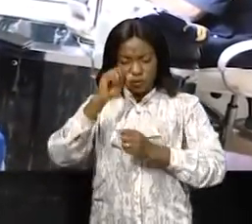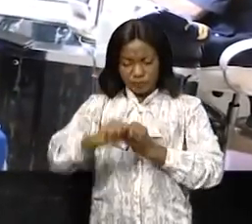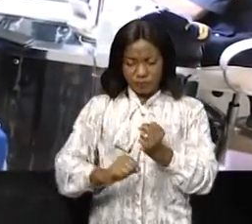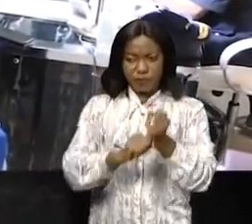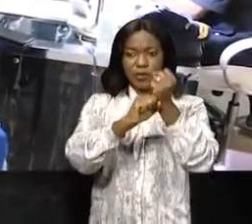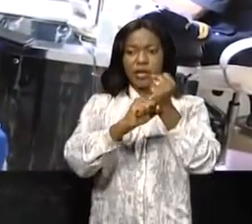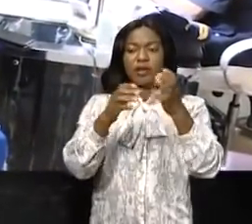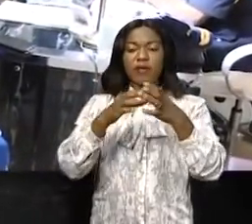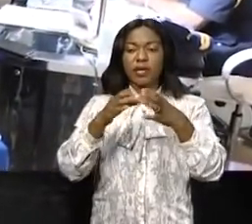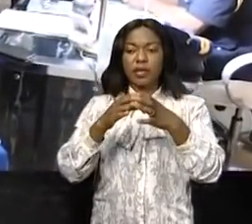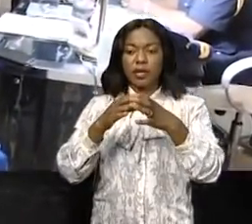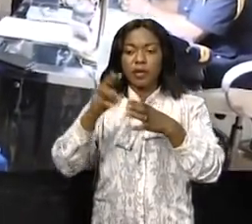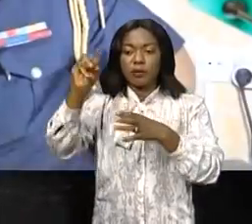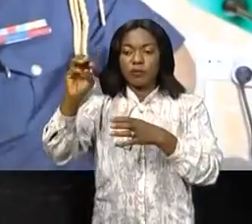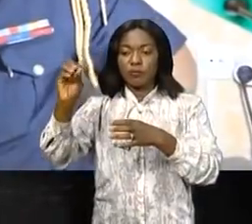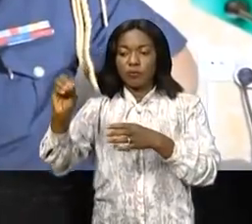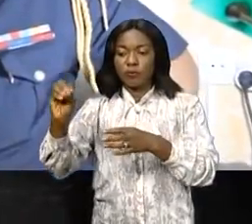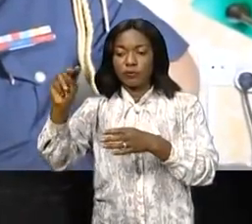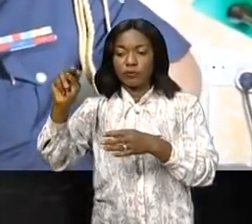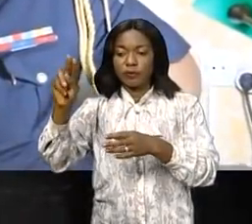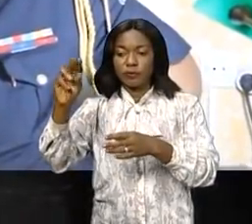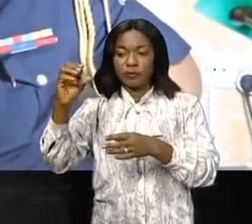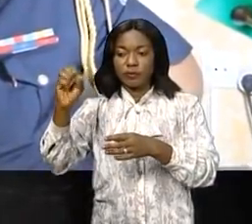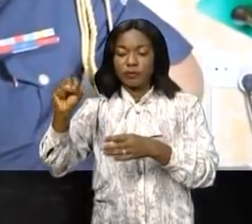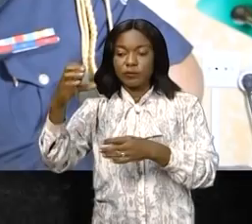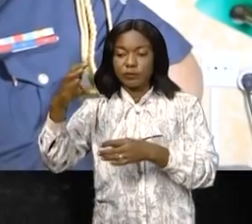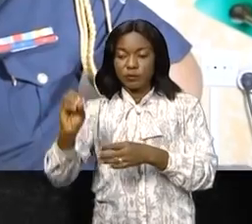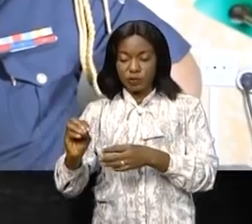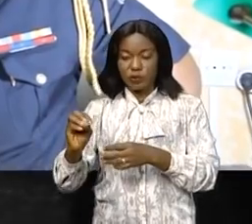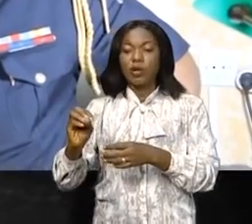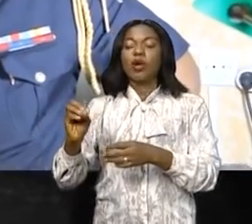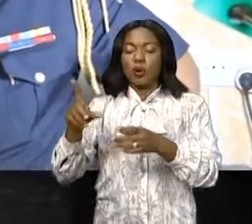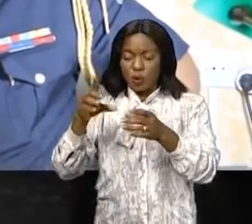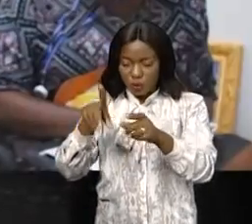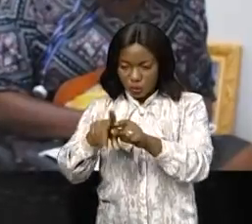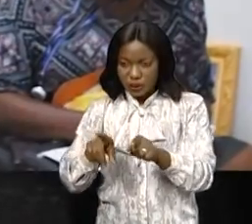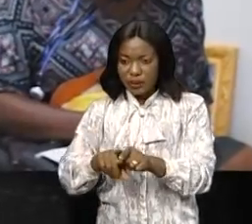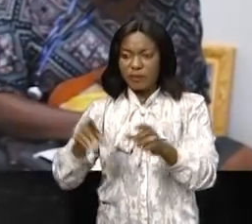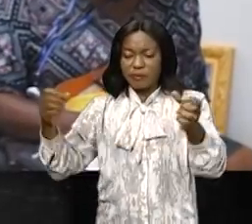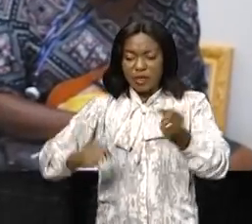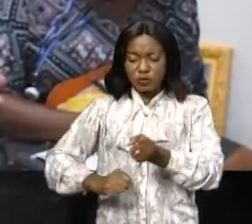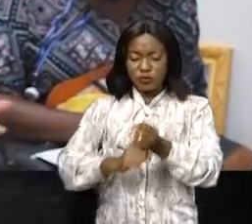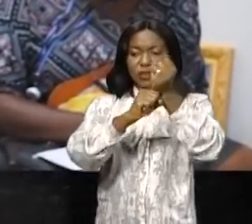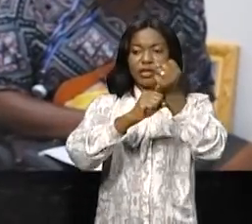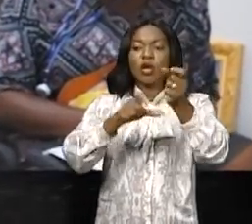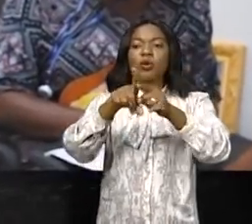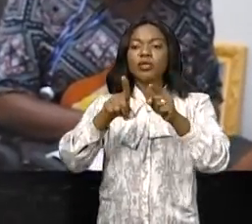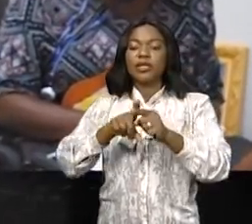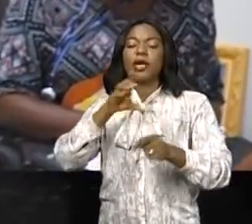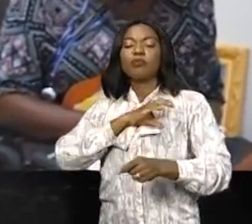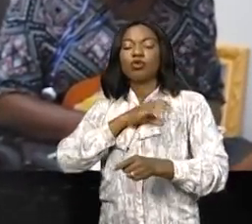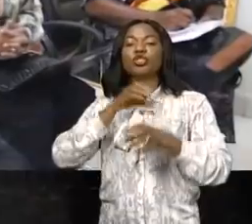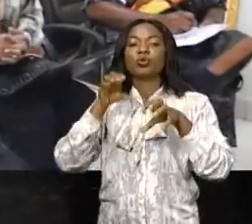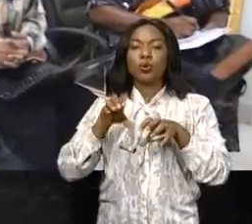congolaise durant près d'une heure tous les appuis de la police Monesco à la PNC plus particulièrement à l